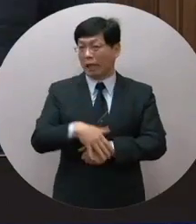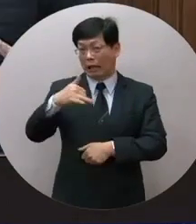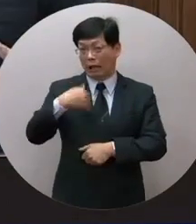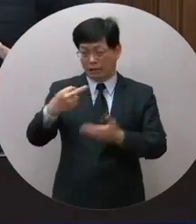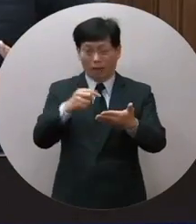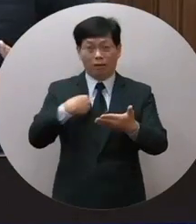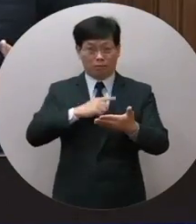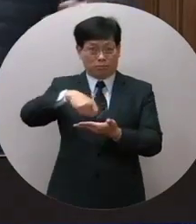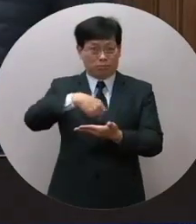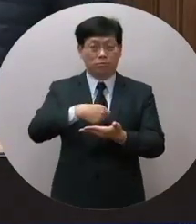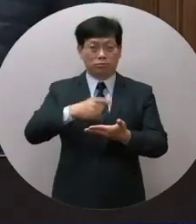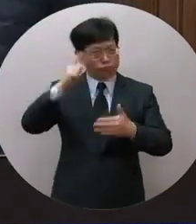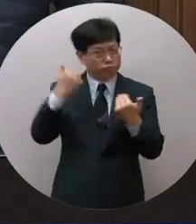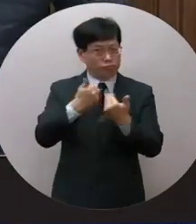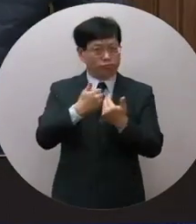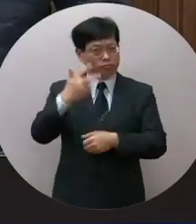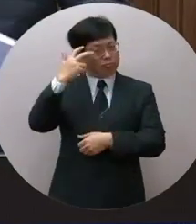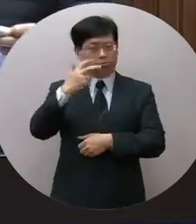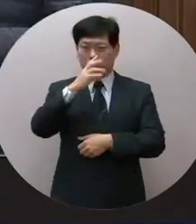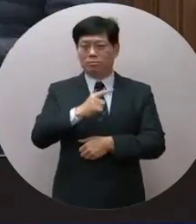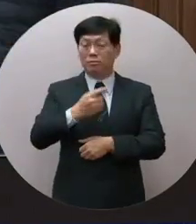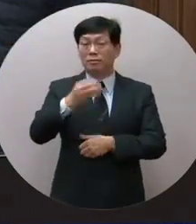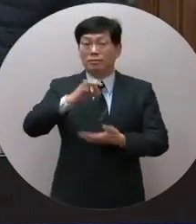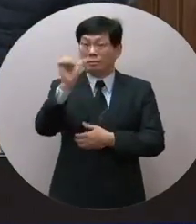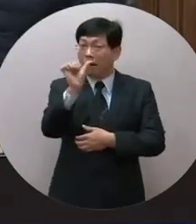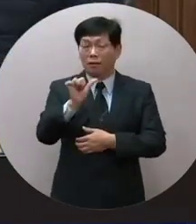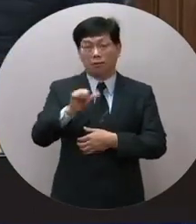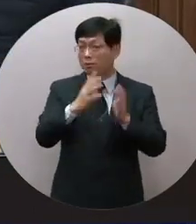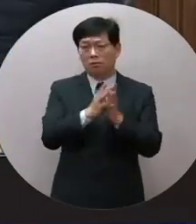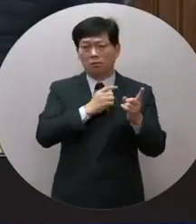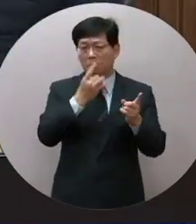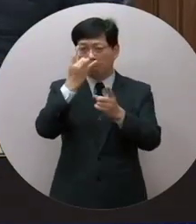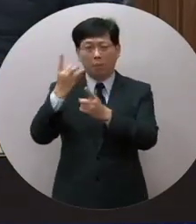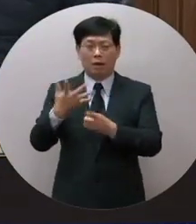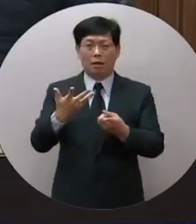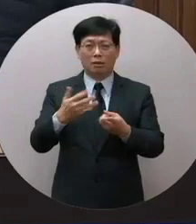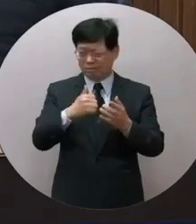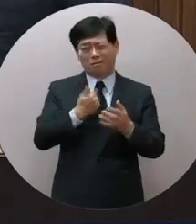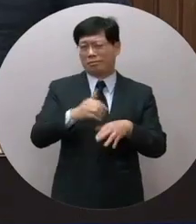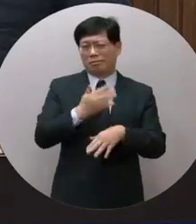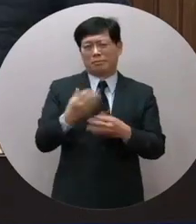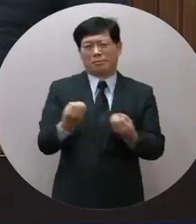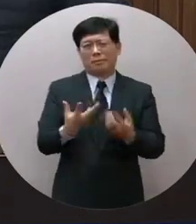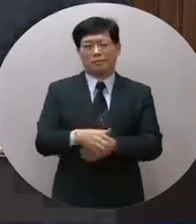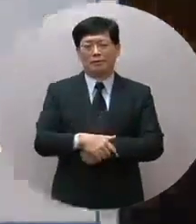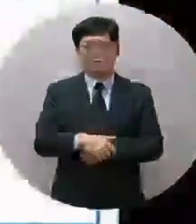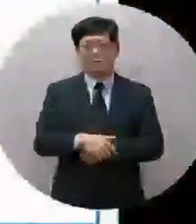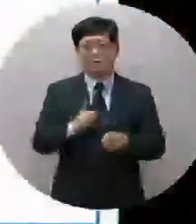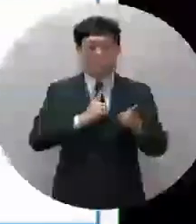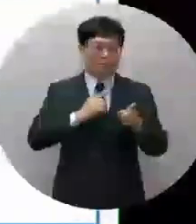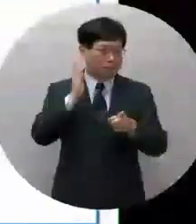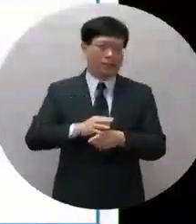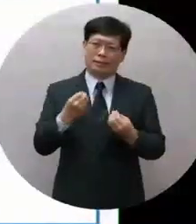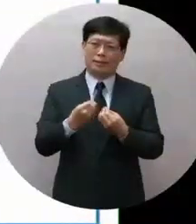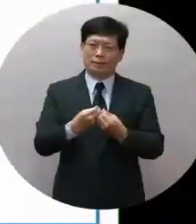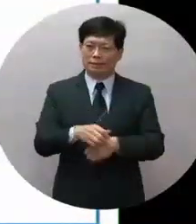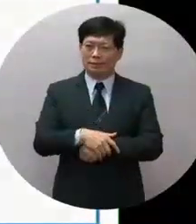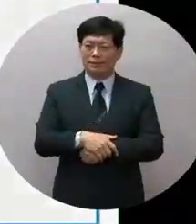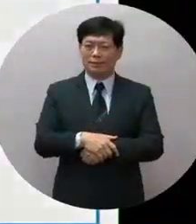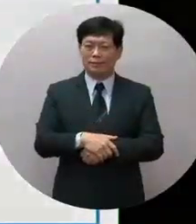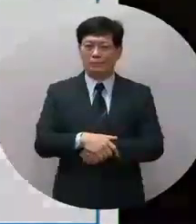還沒有看我的版本強烈反對剛剛講的那五點啊沒有一點成立沒有一點成立自打自己的嘴巴